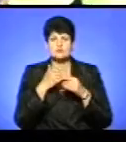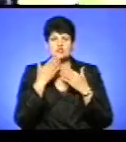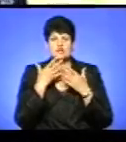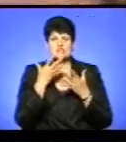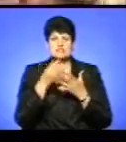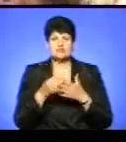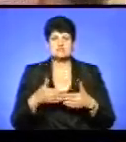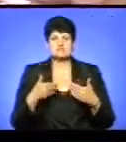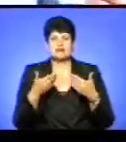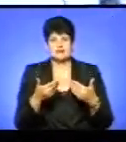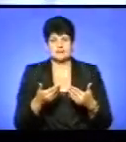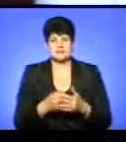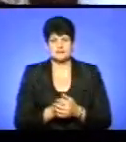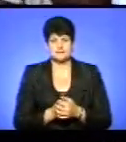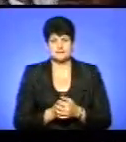звернення.